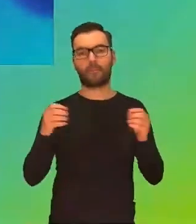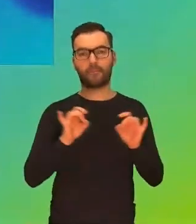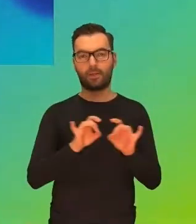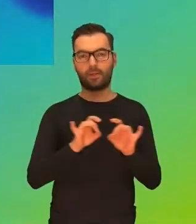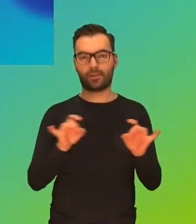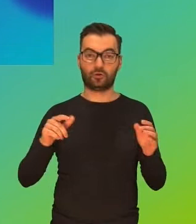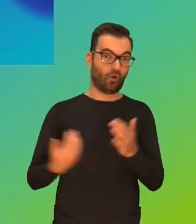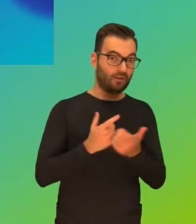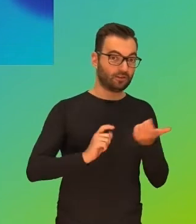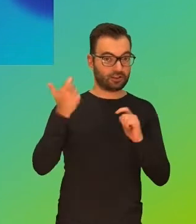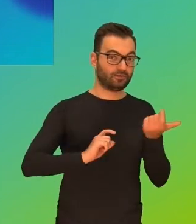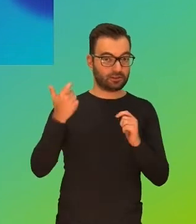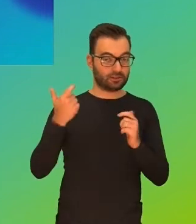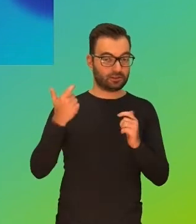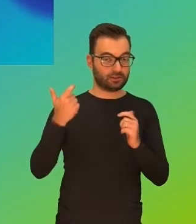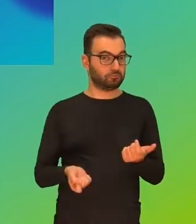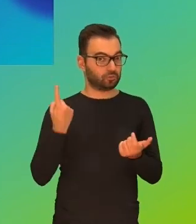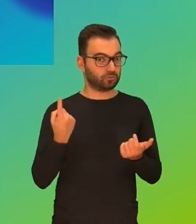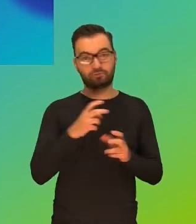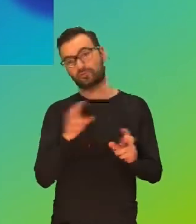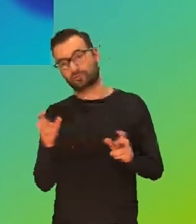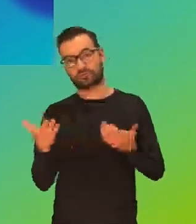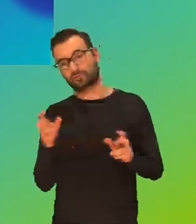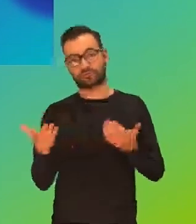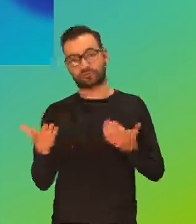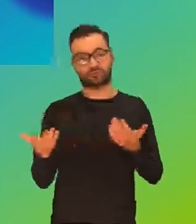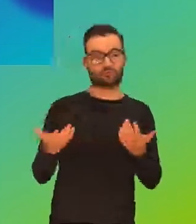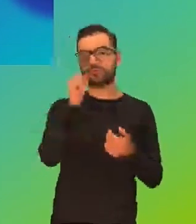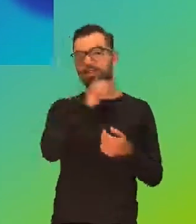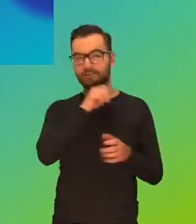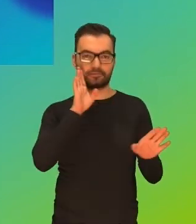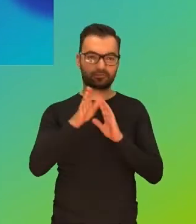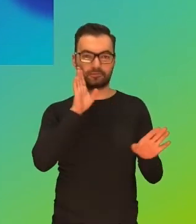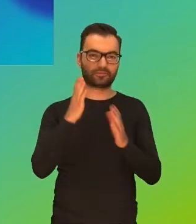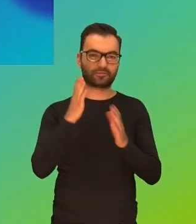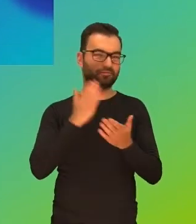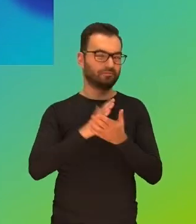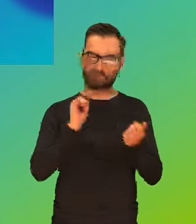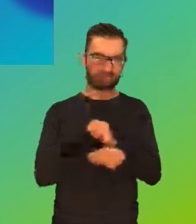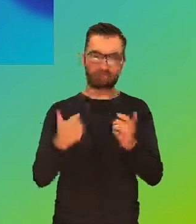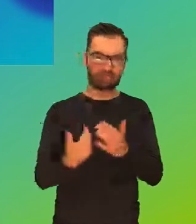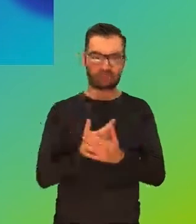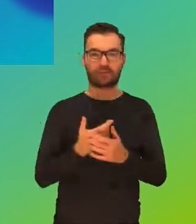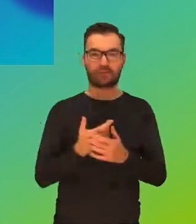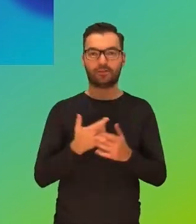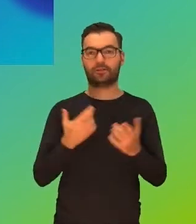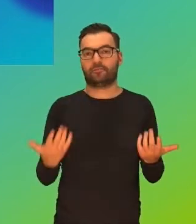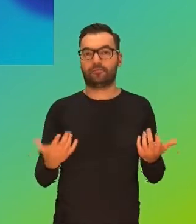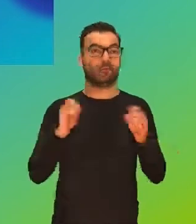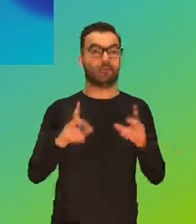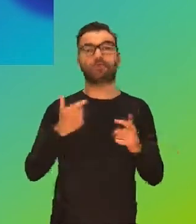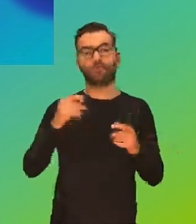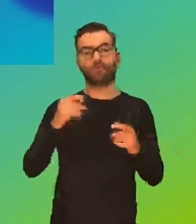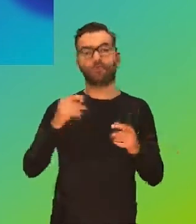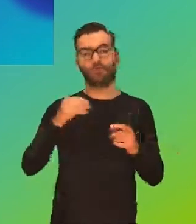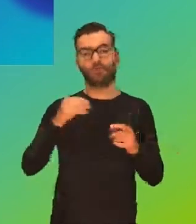nowe zjawiska się pojawiły tutaj nam? Czy stare, dobrze nam znane zagrożenia? I co możemy